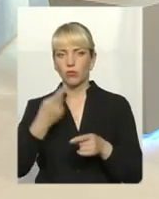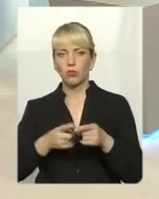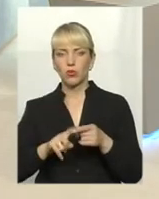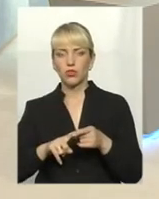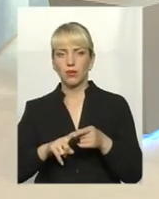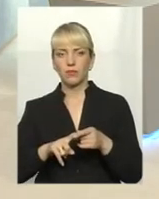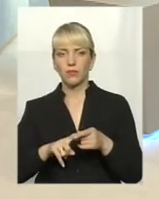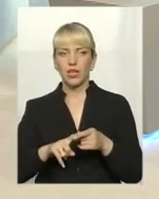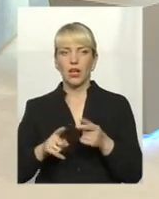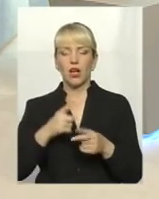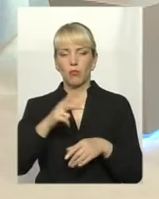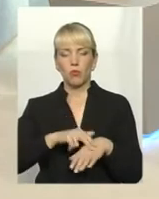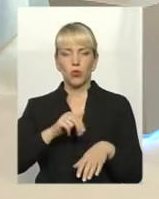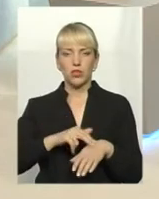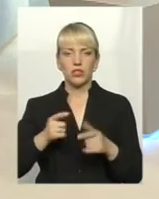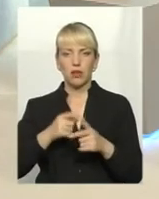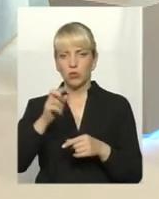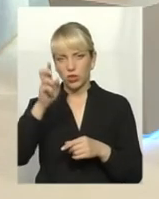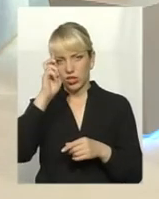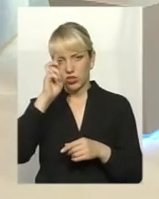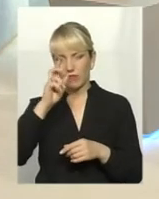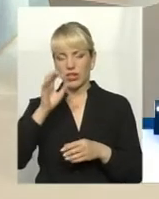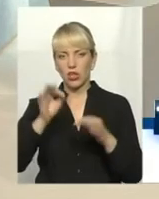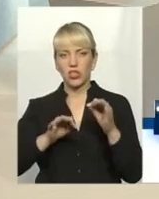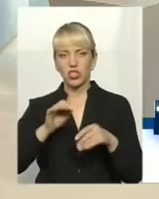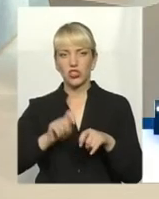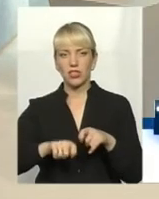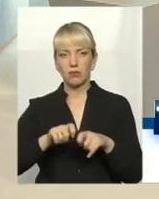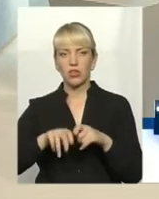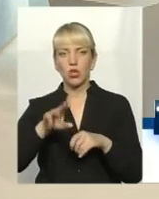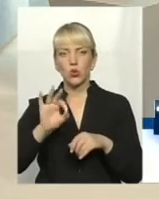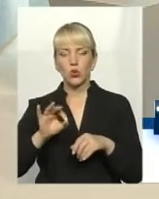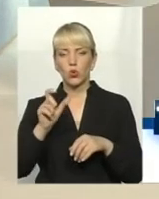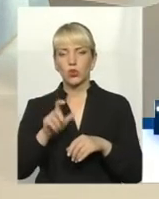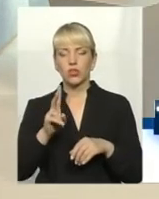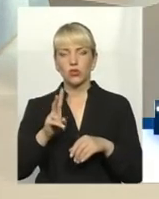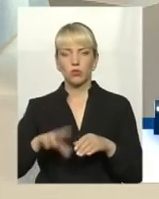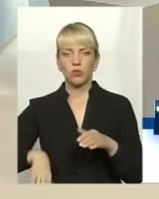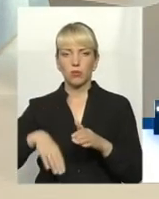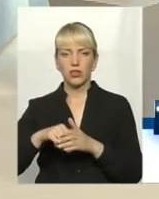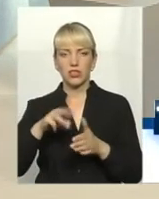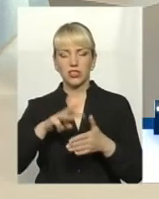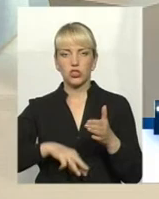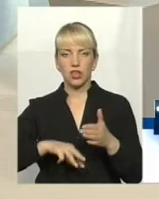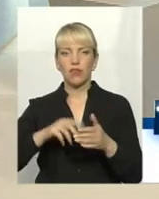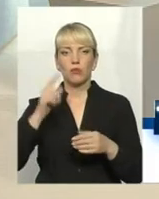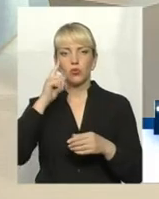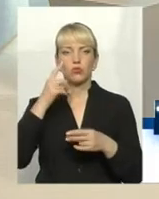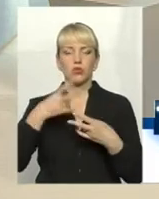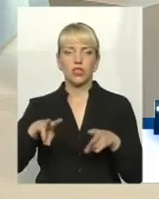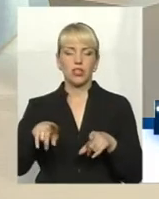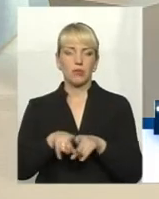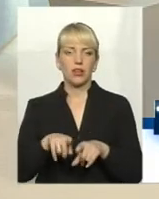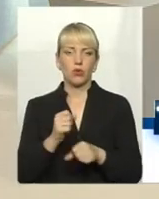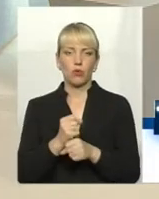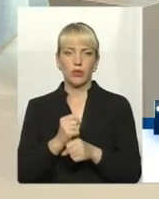або поліція, або Державної екологічної інспекції, то, можливо, та особа, яка заплати штрафні санкції, подумає, що так не потрібно робити.